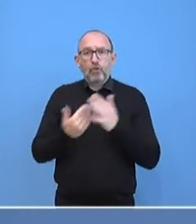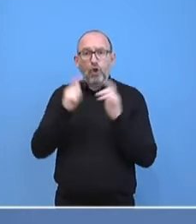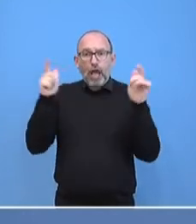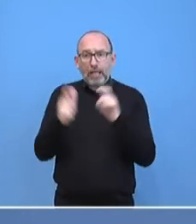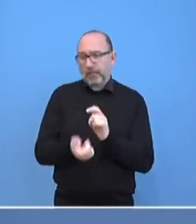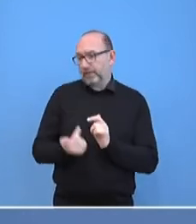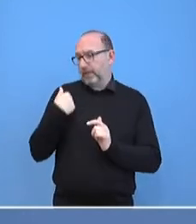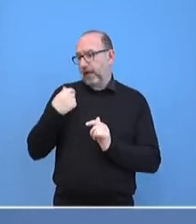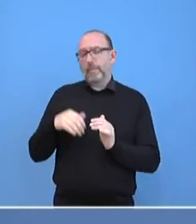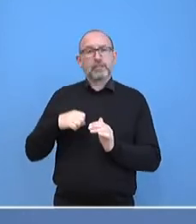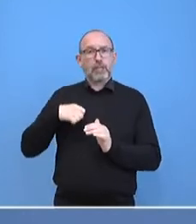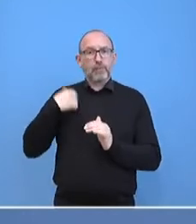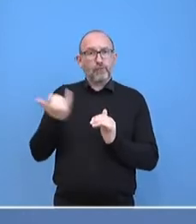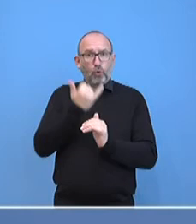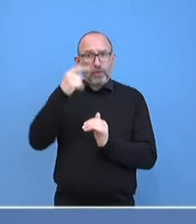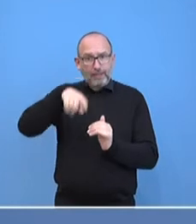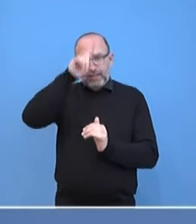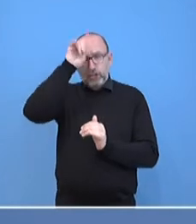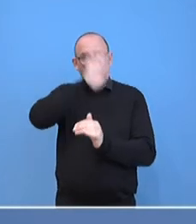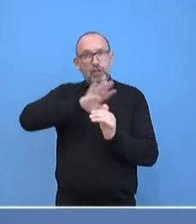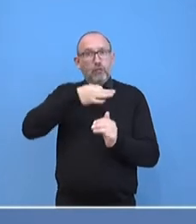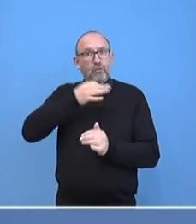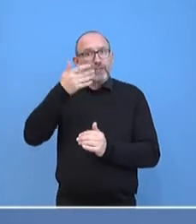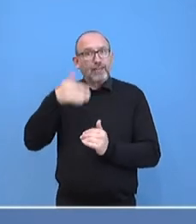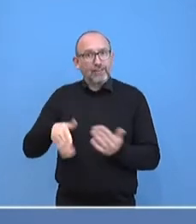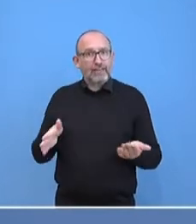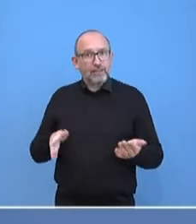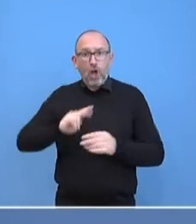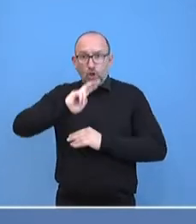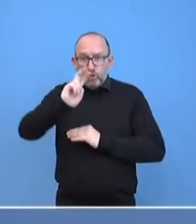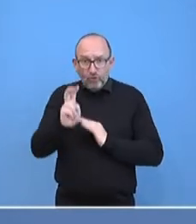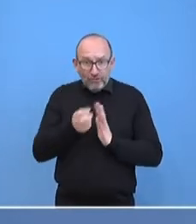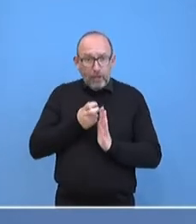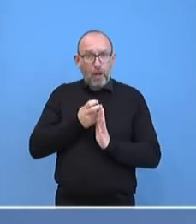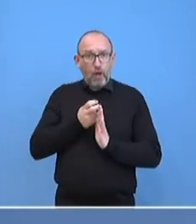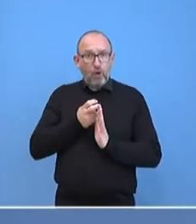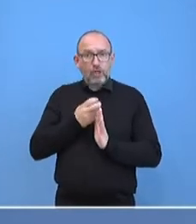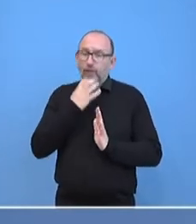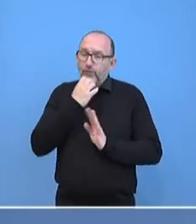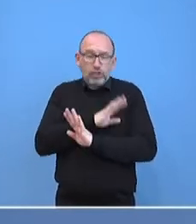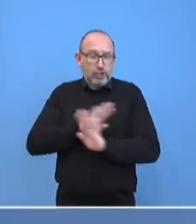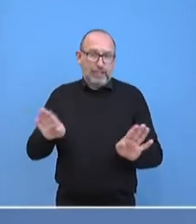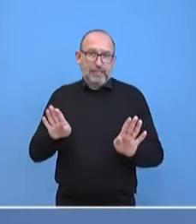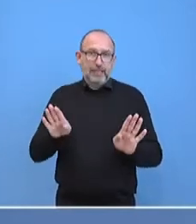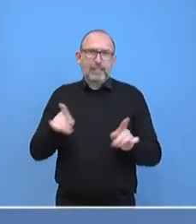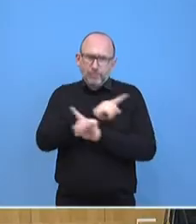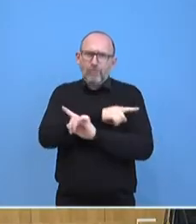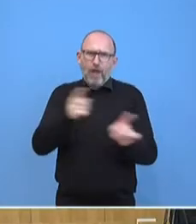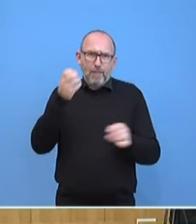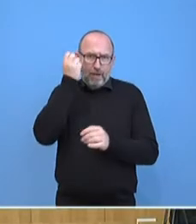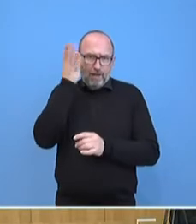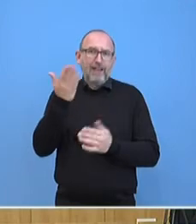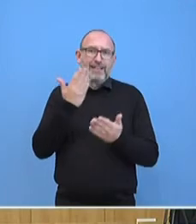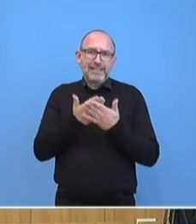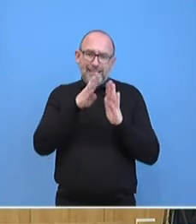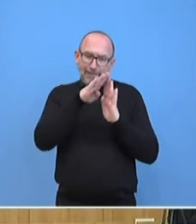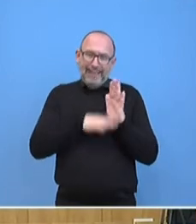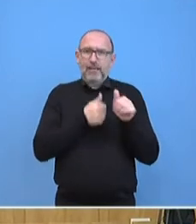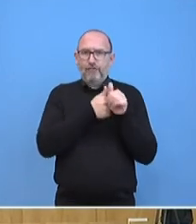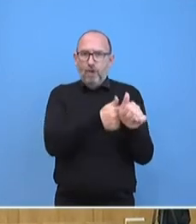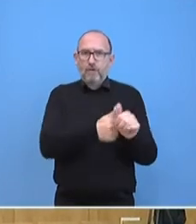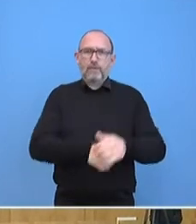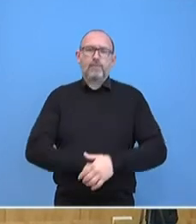Frühjahr hier in Deutschland notwendig waren, nicht noch einmal nötig werden. Das muss jedem klar sein. Thematisch